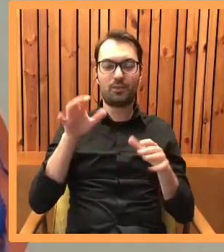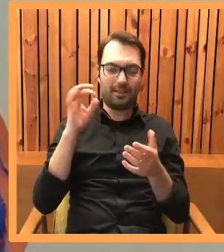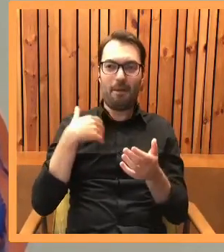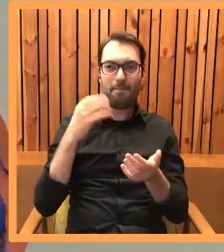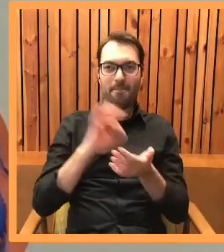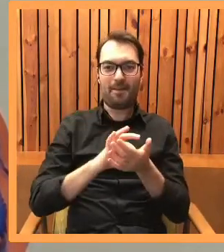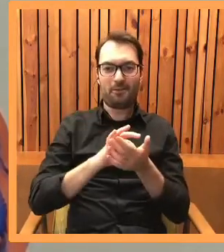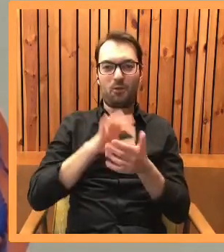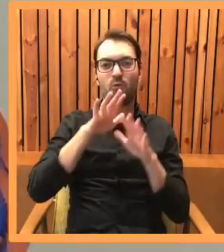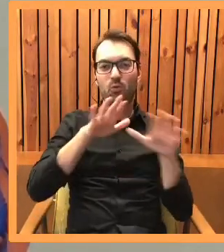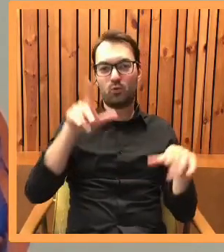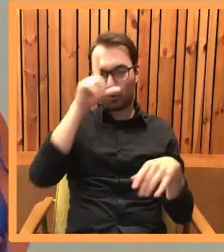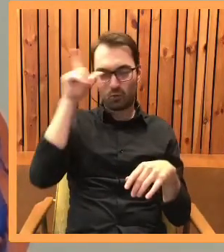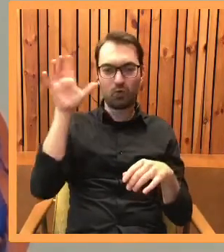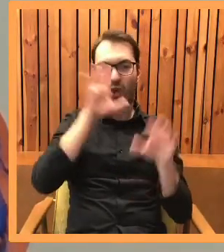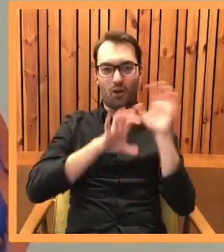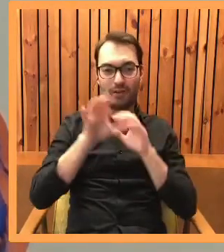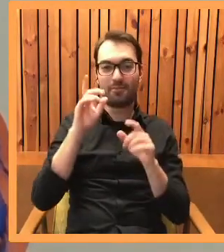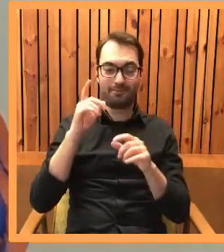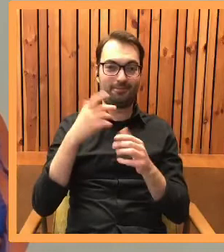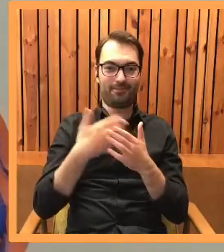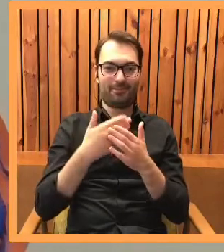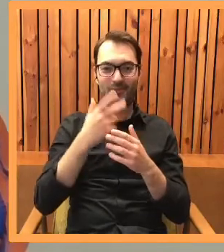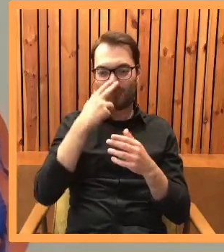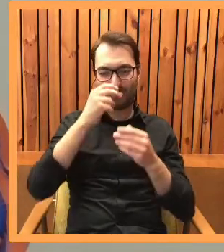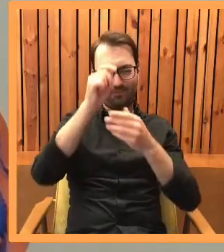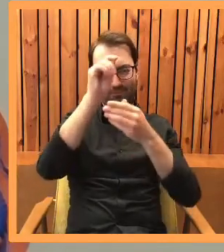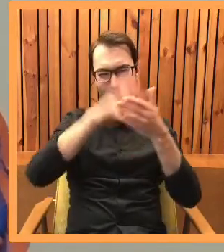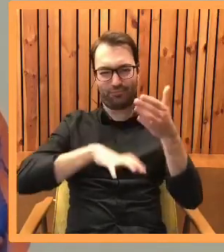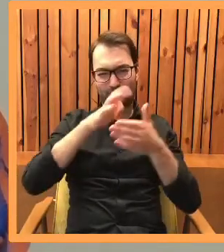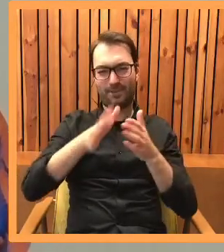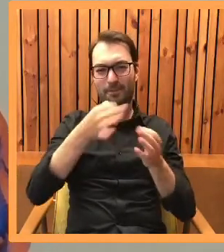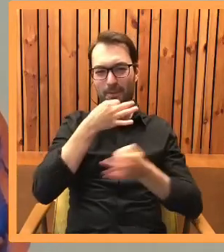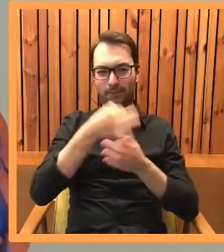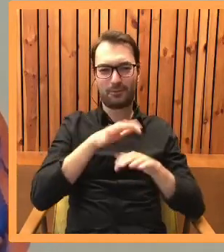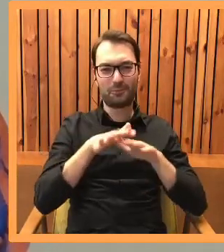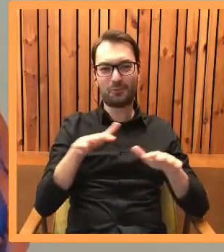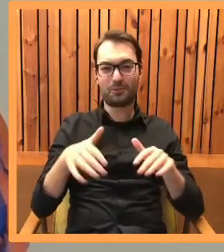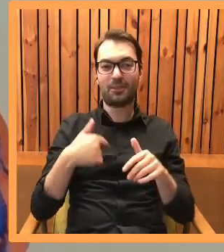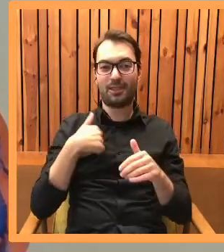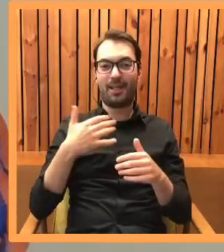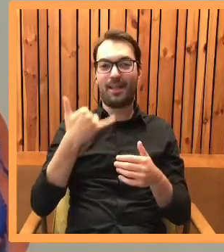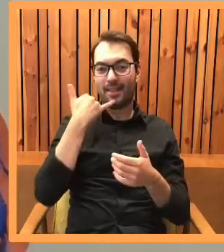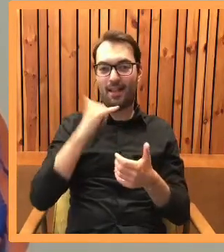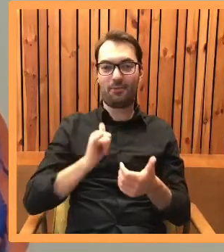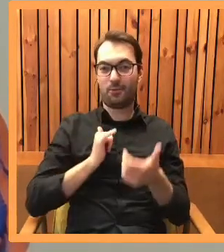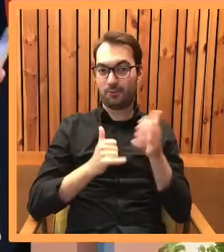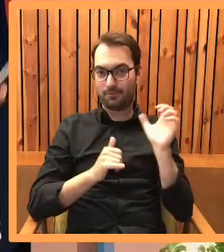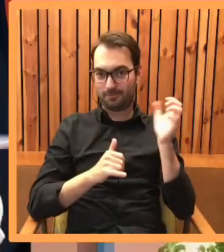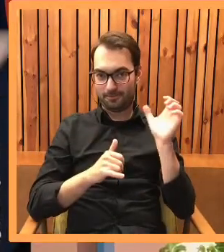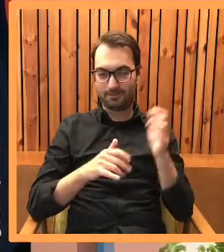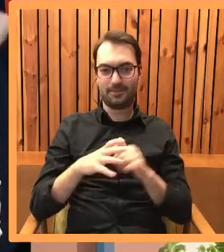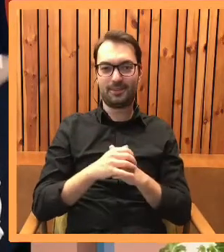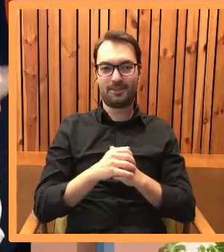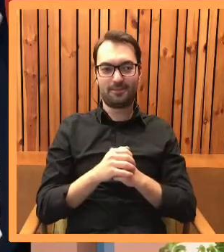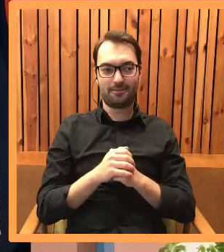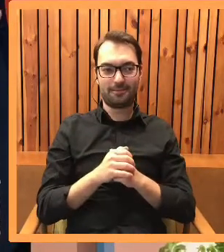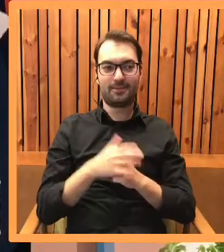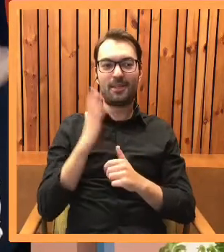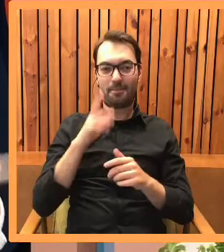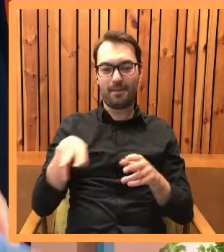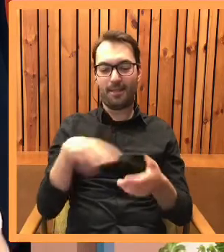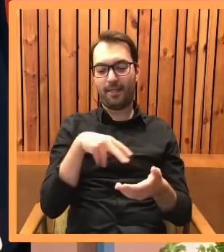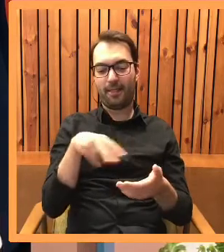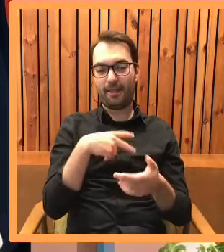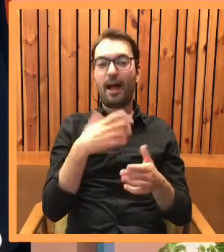pewność, bo mnóstwo pytań zaraz się pojawi. Ja mam przed sobą tutaj telefon, żeby nie było żadnych wątpliwości, będę